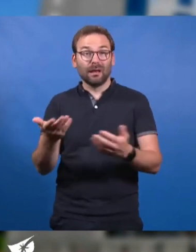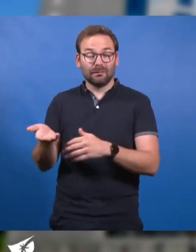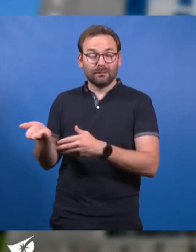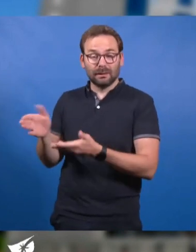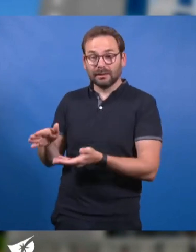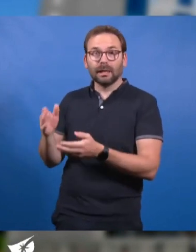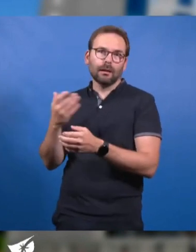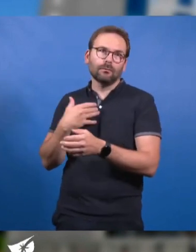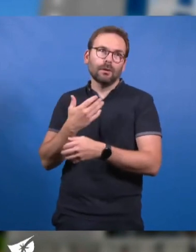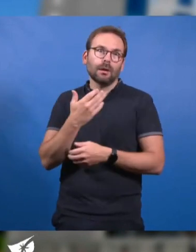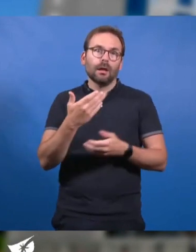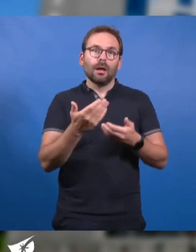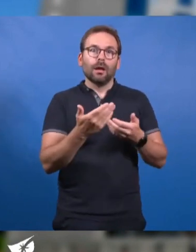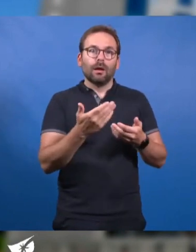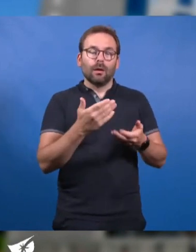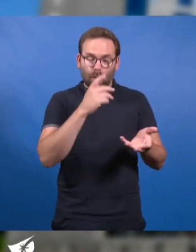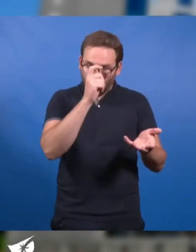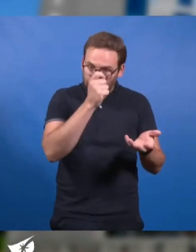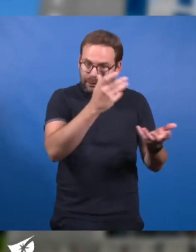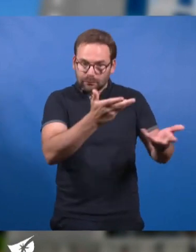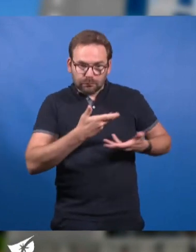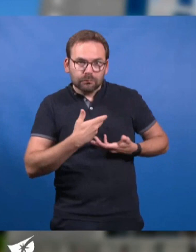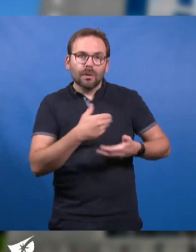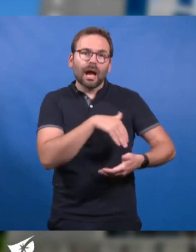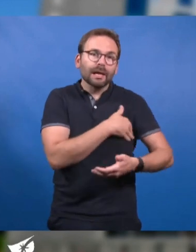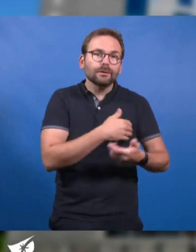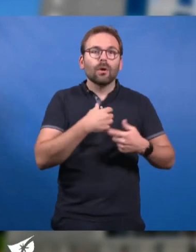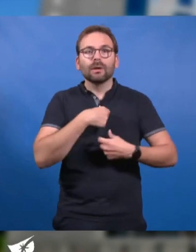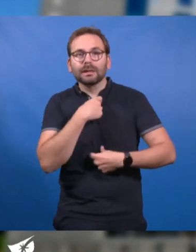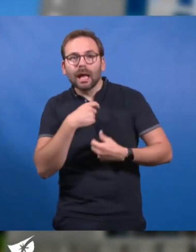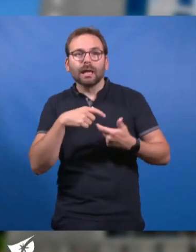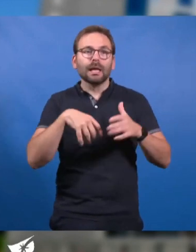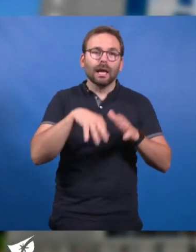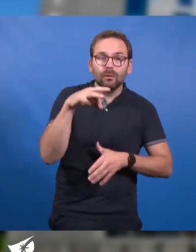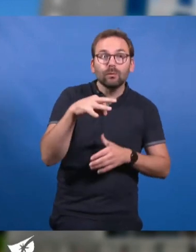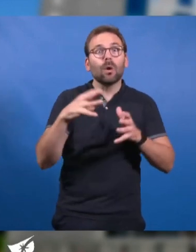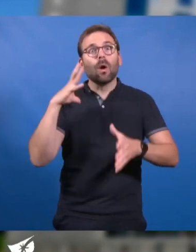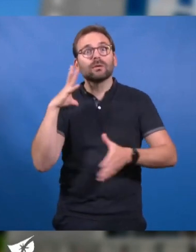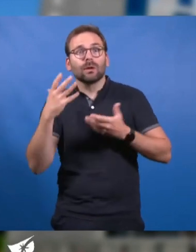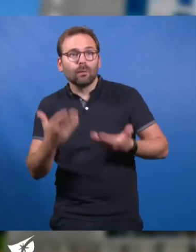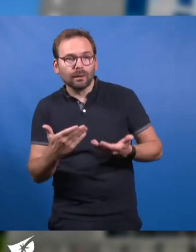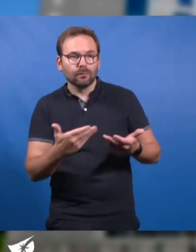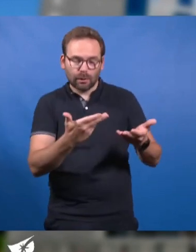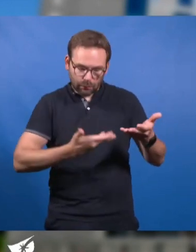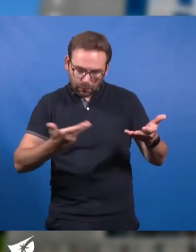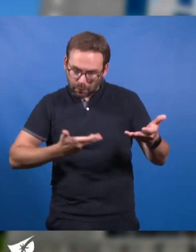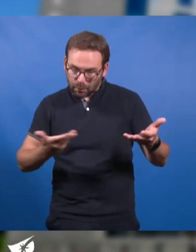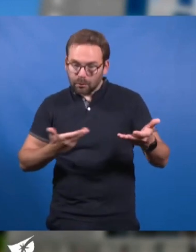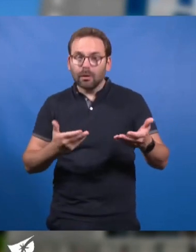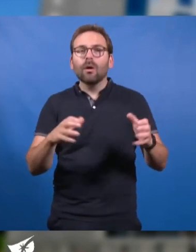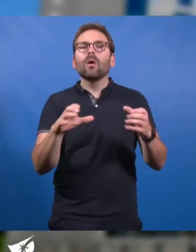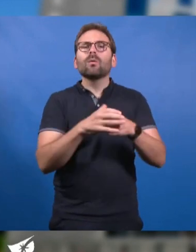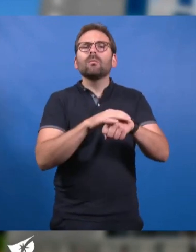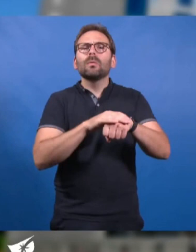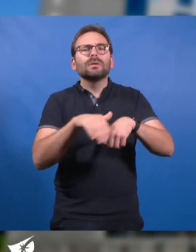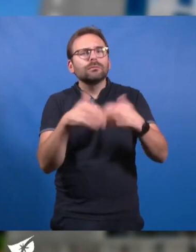hommages que je reçois, aussi bien d'agents, de cadres, d'élus, anciens ou actuels, quelles que soient leurs couleurs politiques